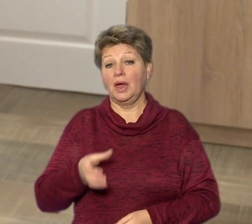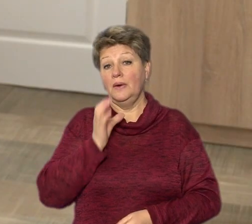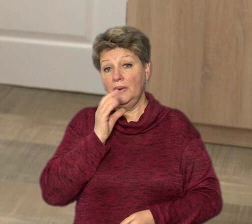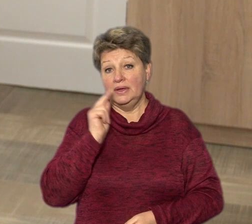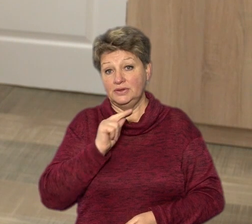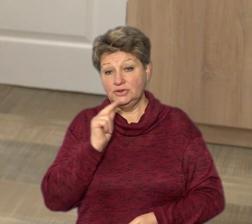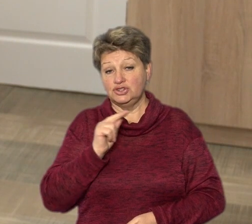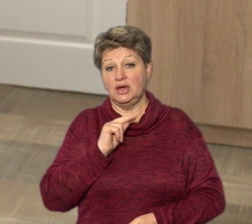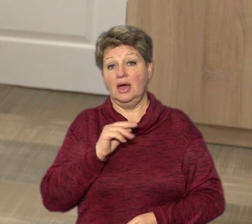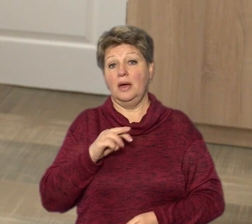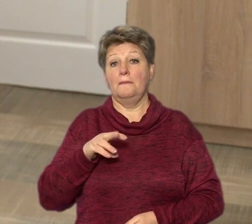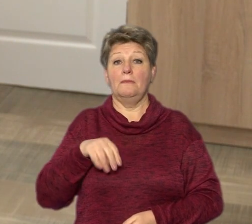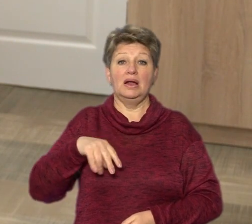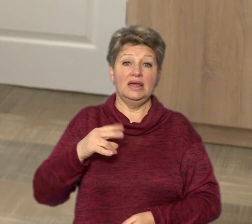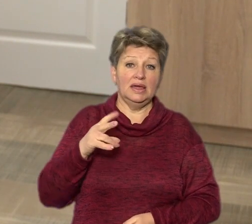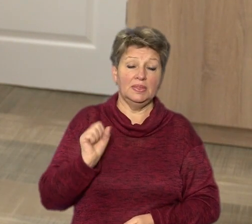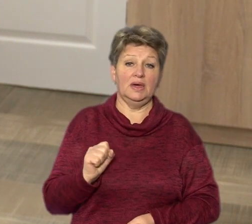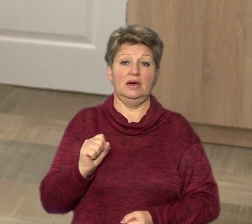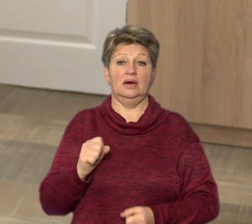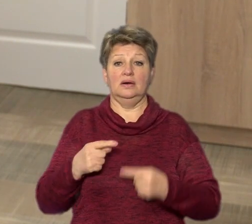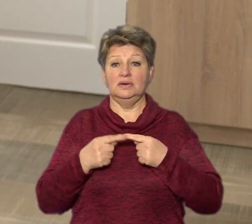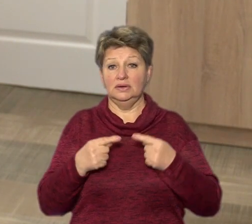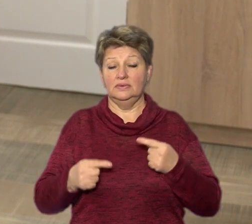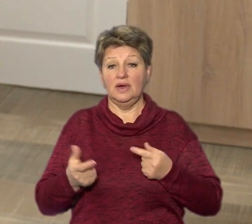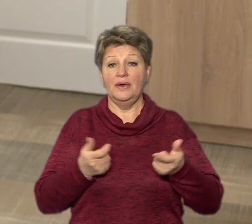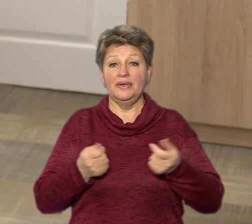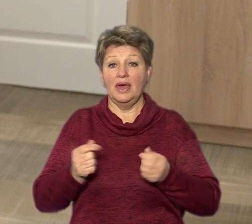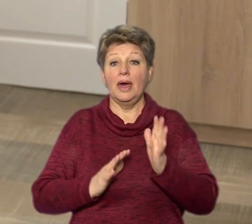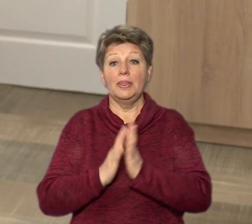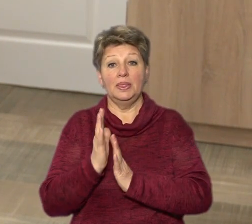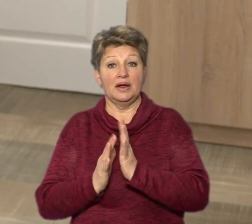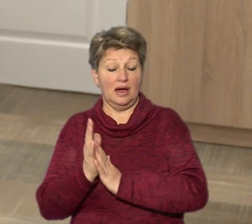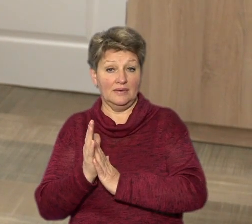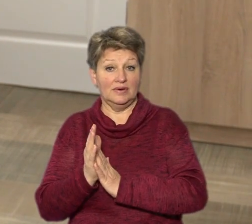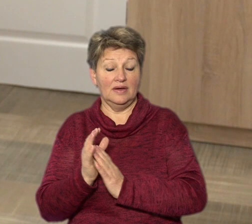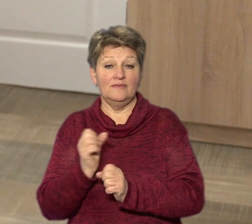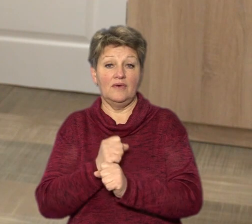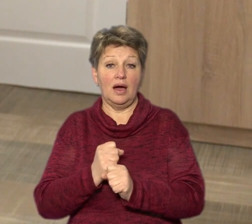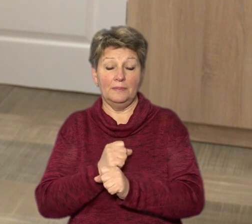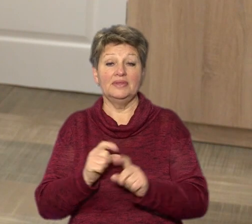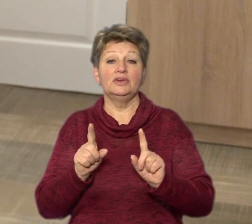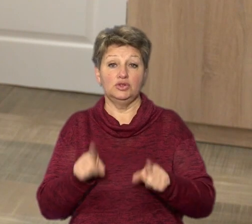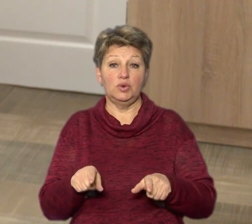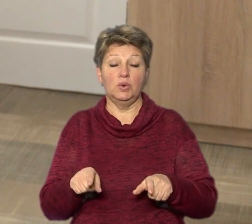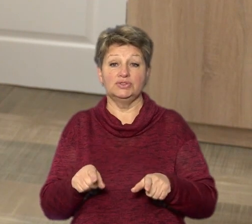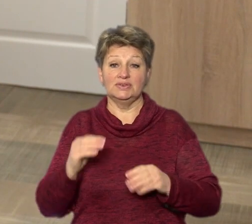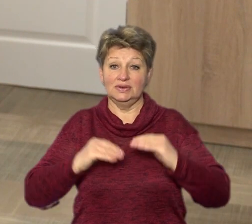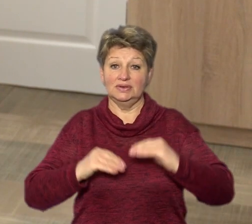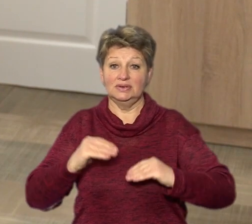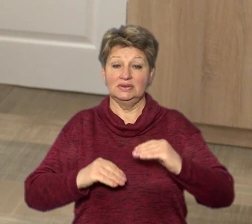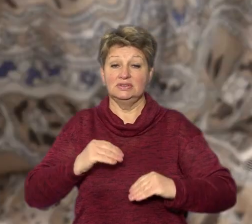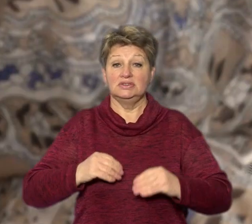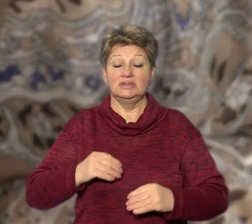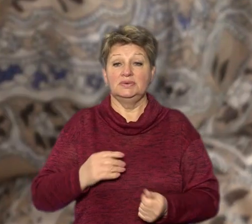малина, смородина, трави. Збір трав, грудний